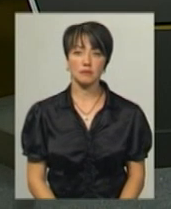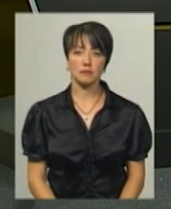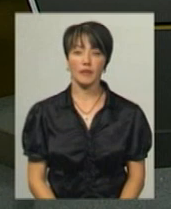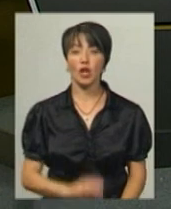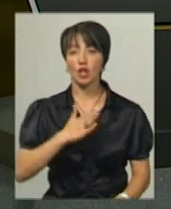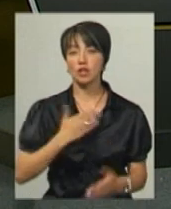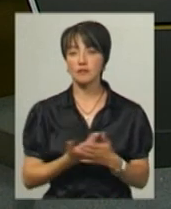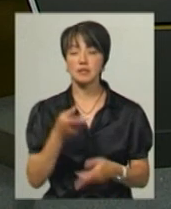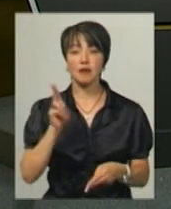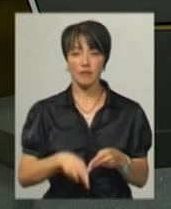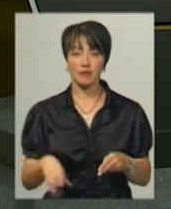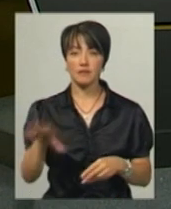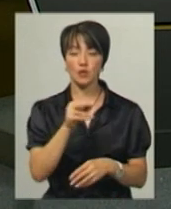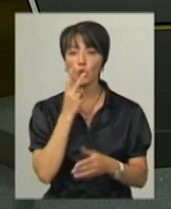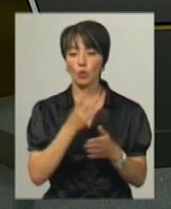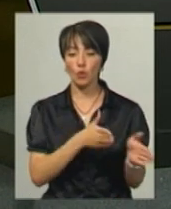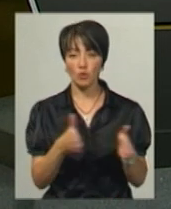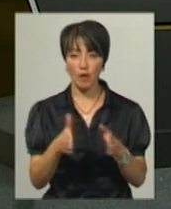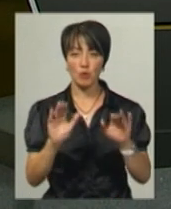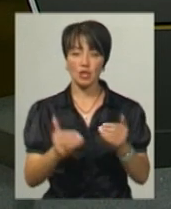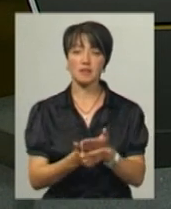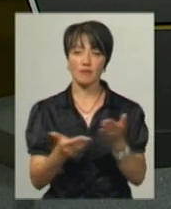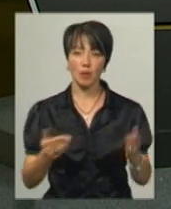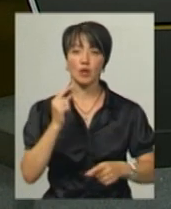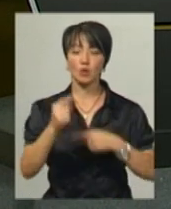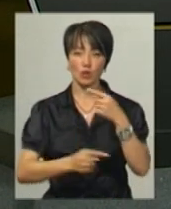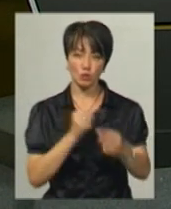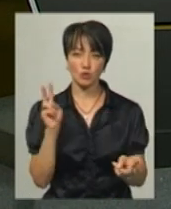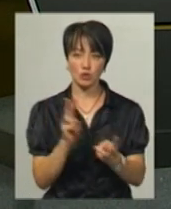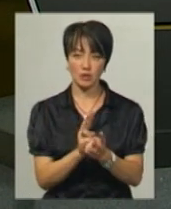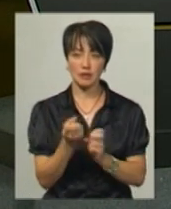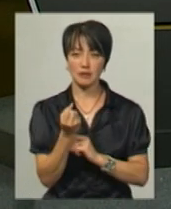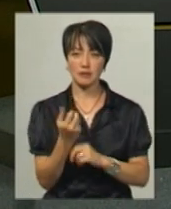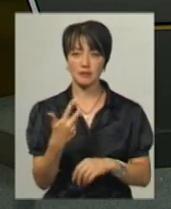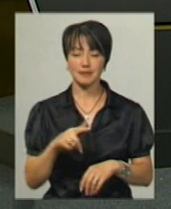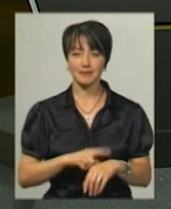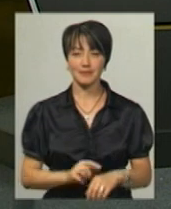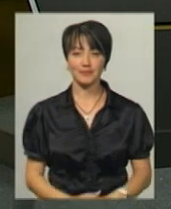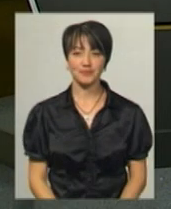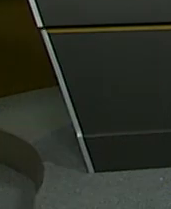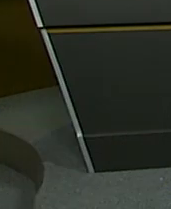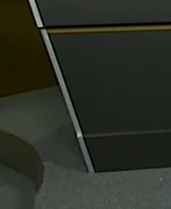Наш випуск завершений. Всі, хто його готував, прощаються з вами до завтра, до 13.30.